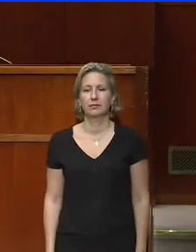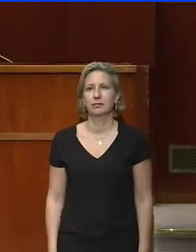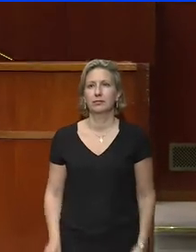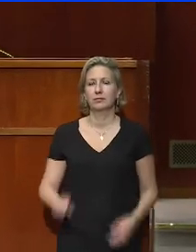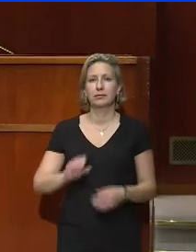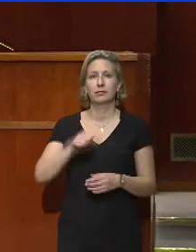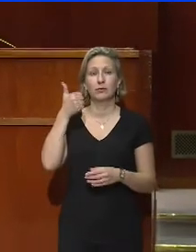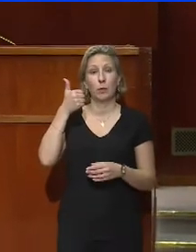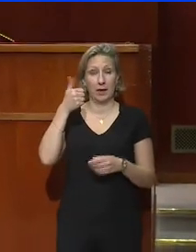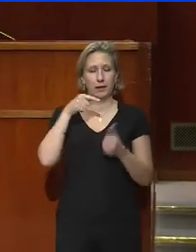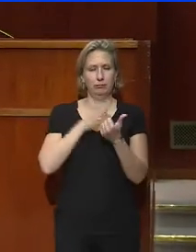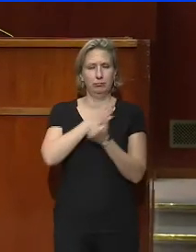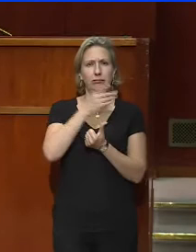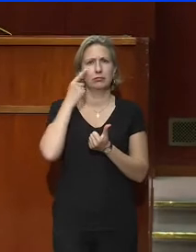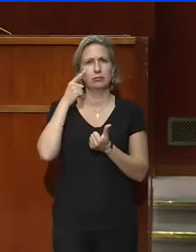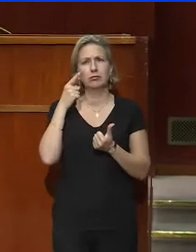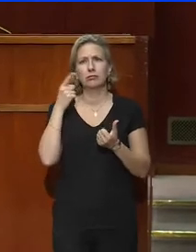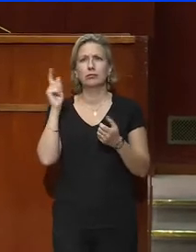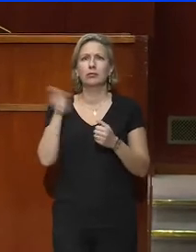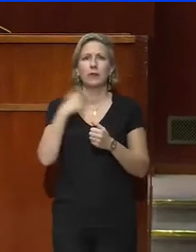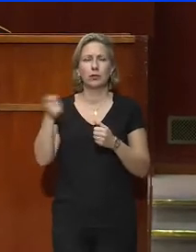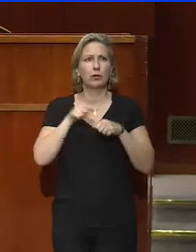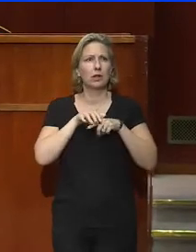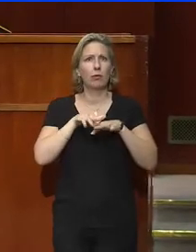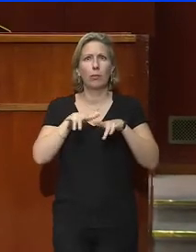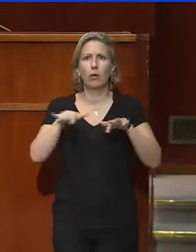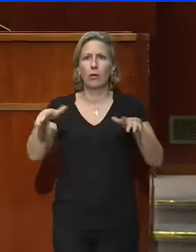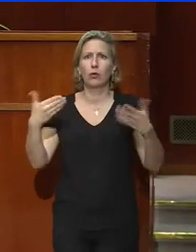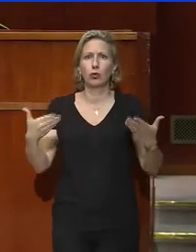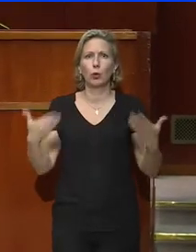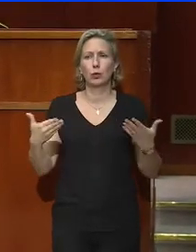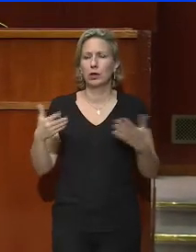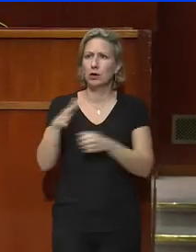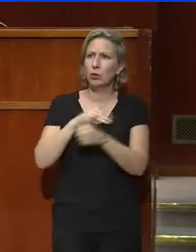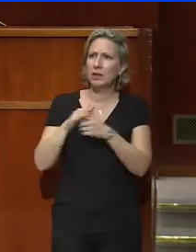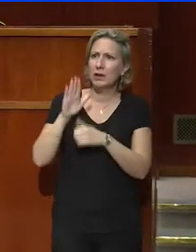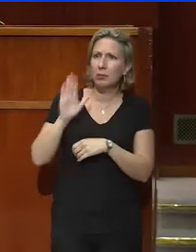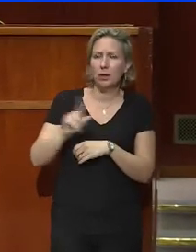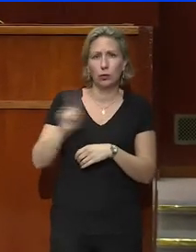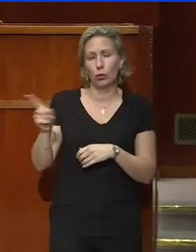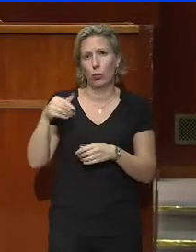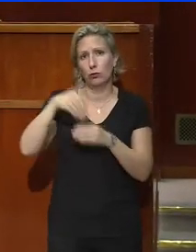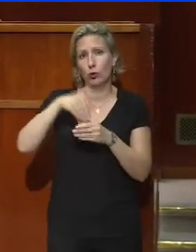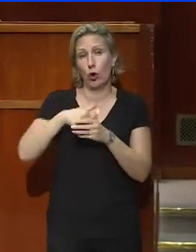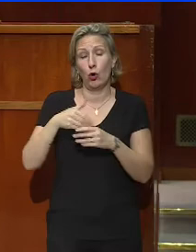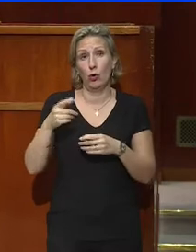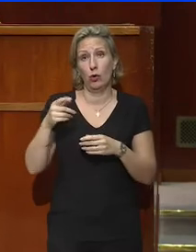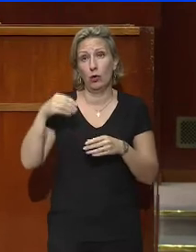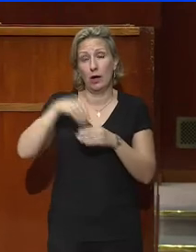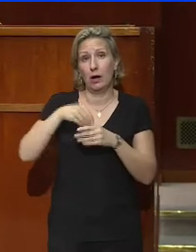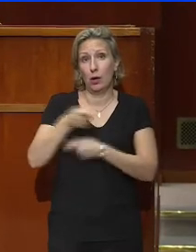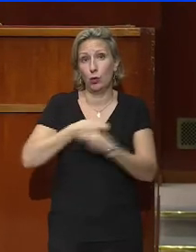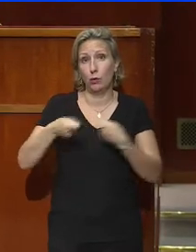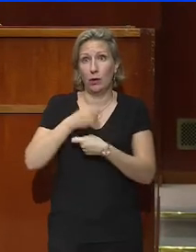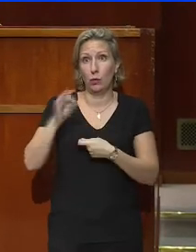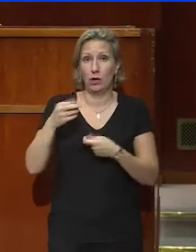Son développement n'est plus un phénomène de société. Il est une tendance lourde de notre économie, un gisement